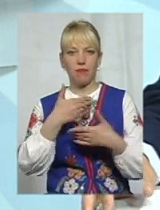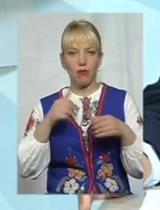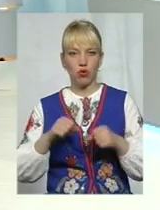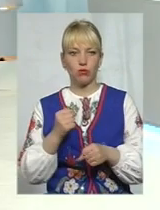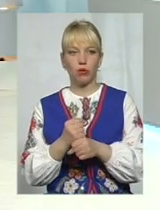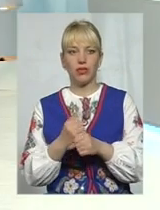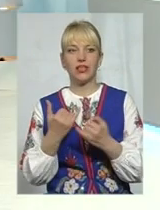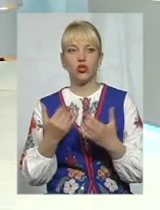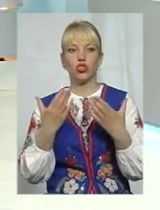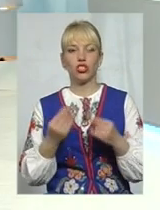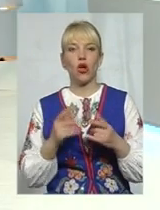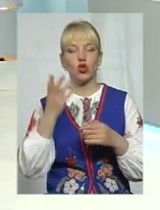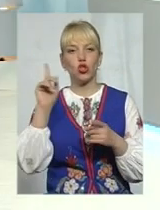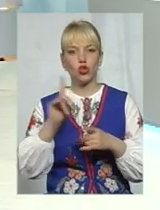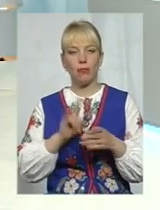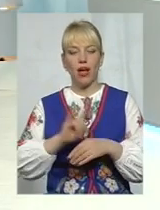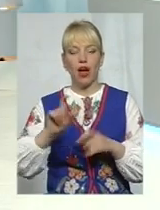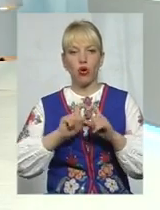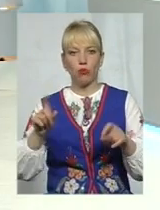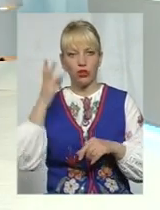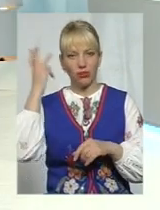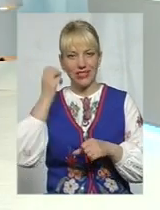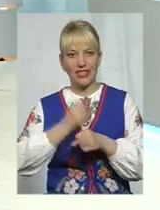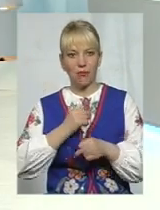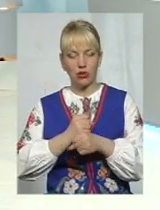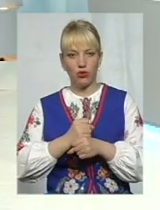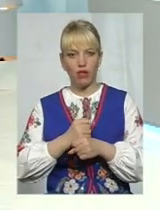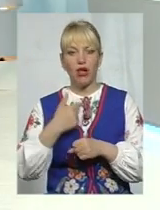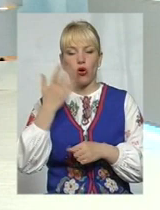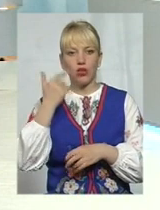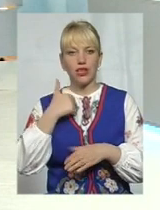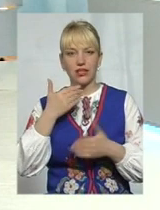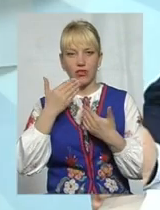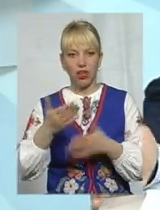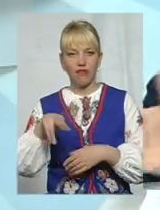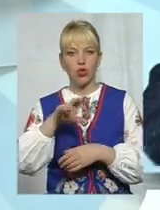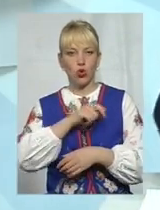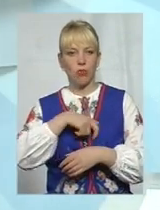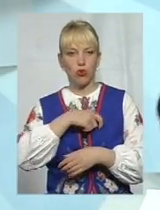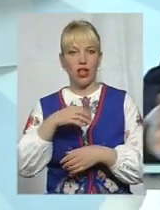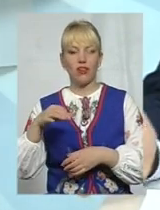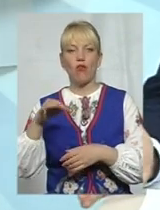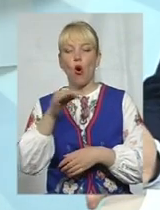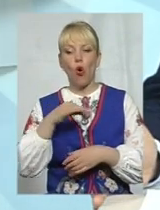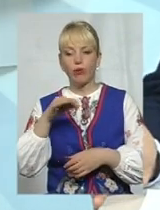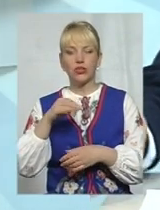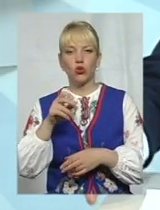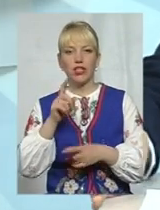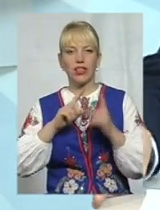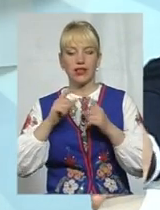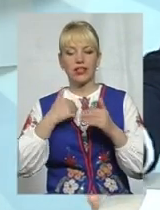сьогоднішній день, щоб аеропорт Хмельницький запропонував. Я, знаєте, коли звертався до депутатів обласної ради, я кажу, от я пропоную один варіант,